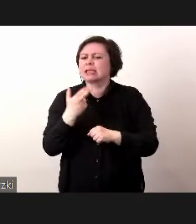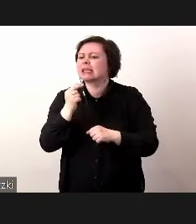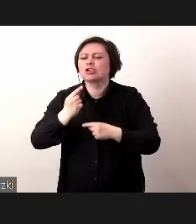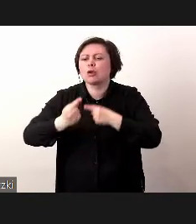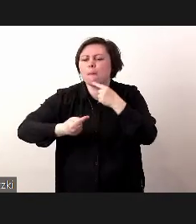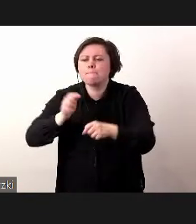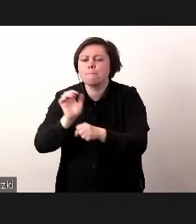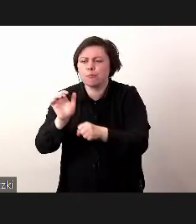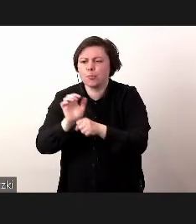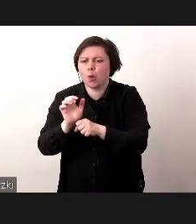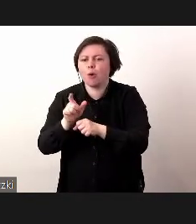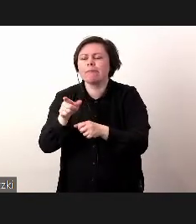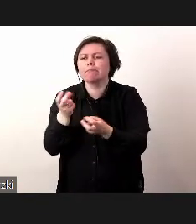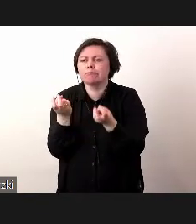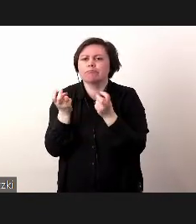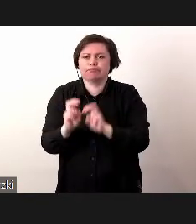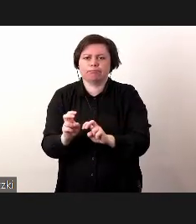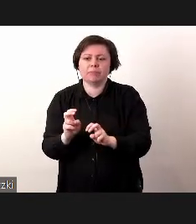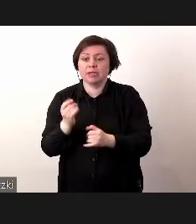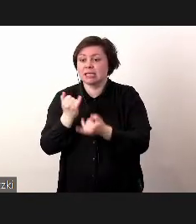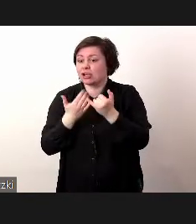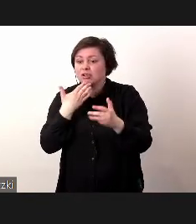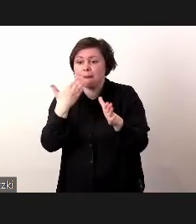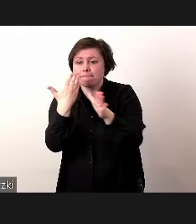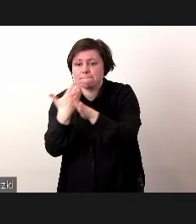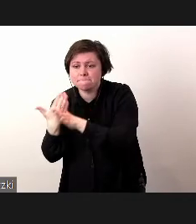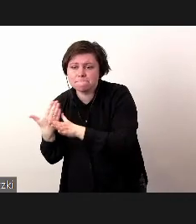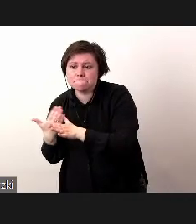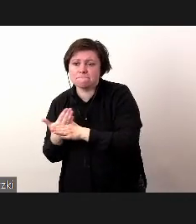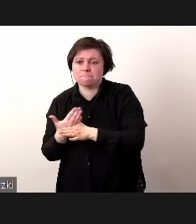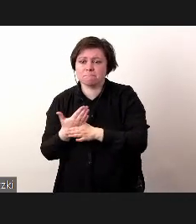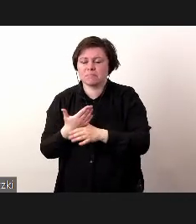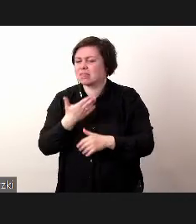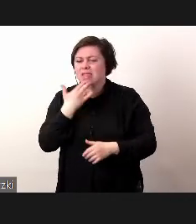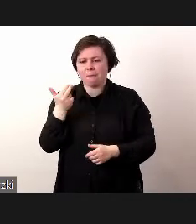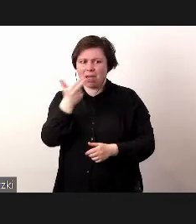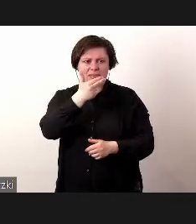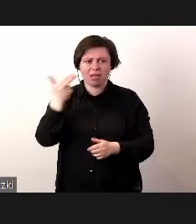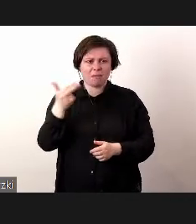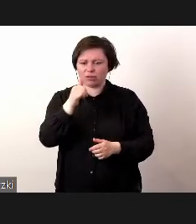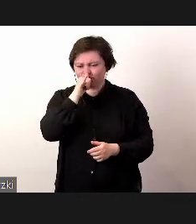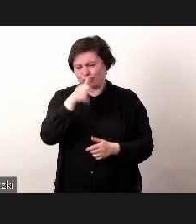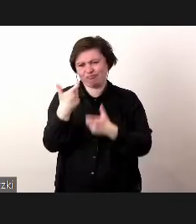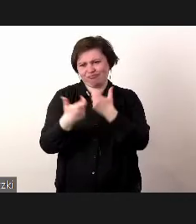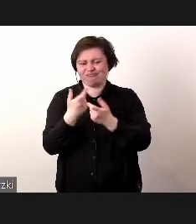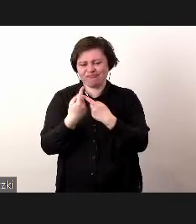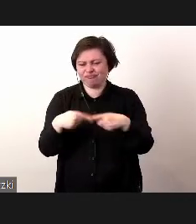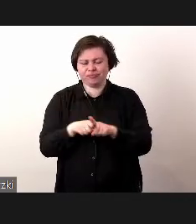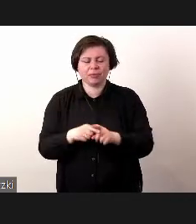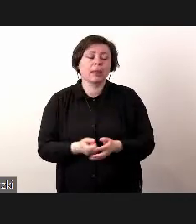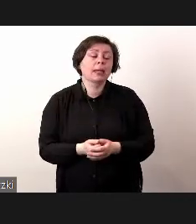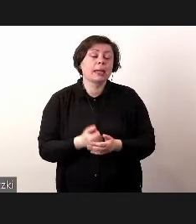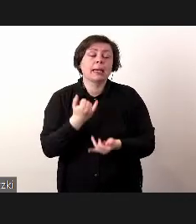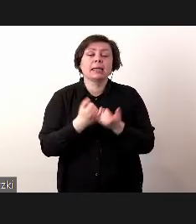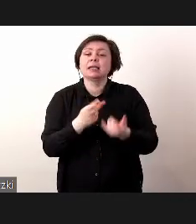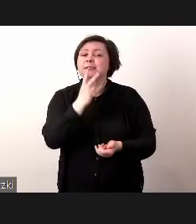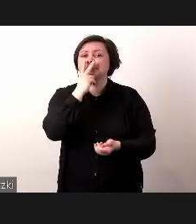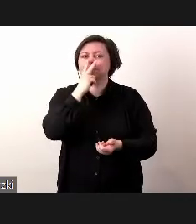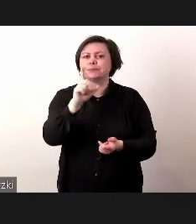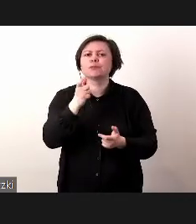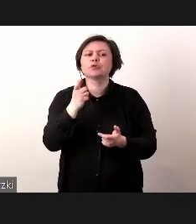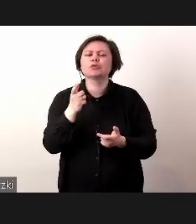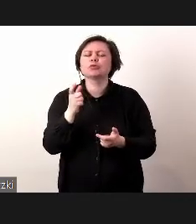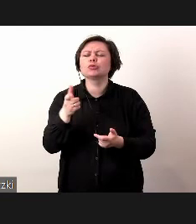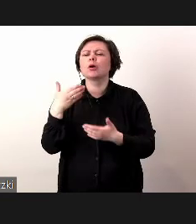produkt, który tak naprawdę powstaje. Czyli jeżeli nie ma tej dokumentacji, w ogóle nawet nie ma tematu. Teraz, jeśli patrzymy na to, co